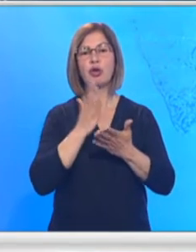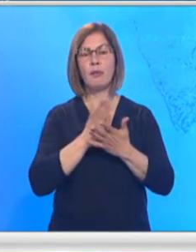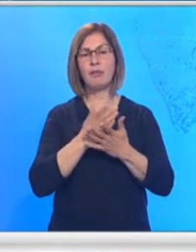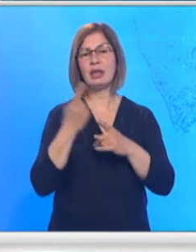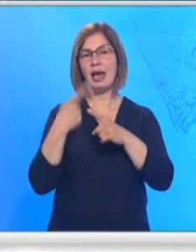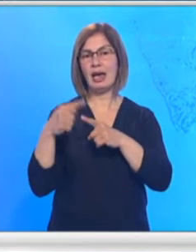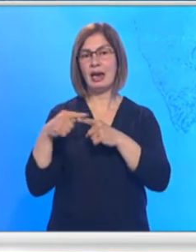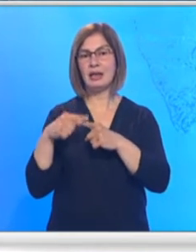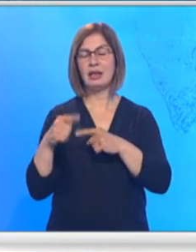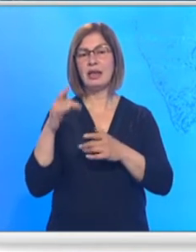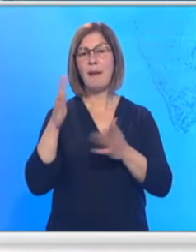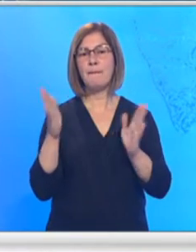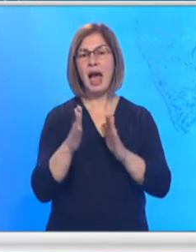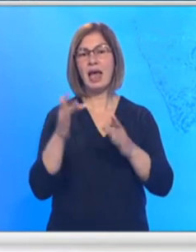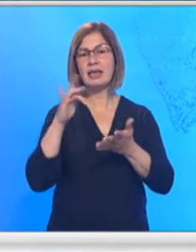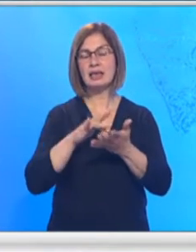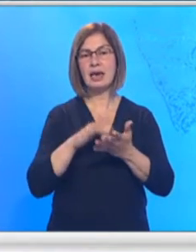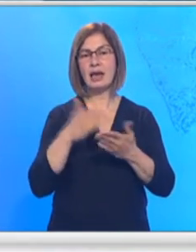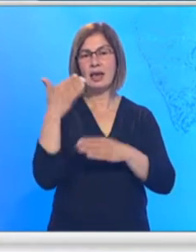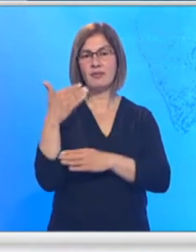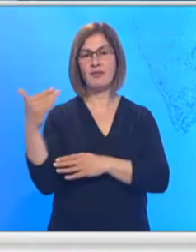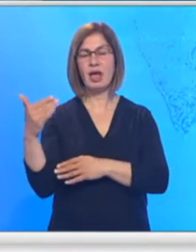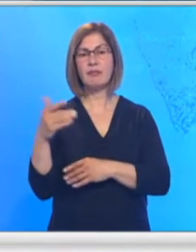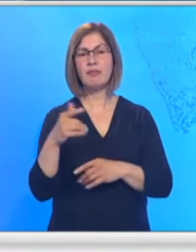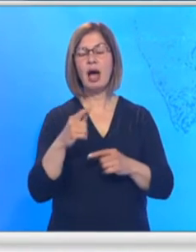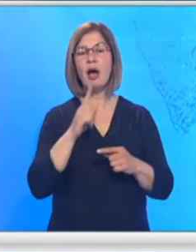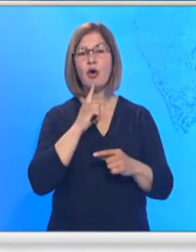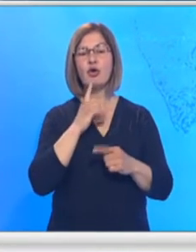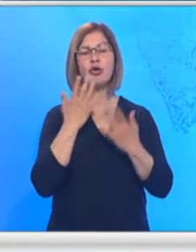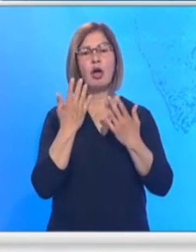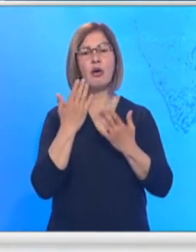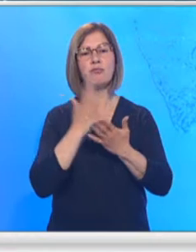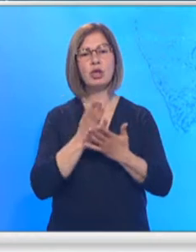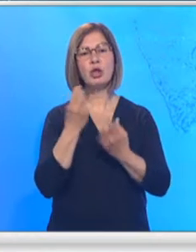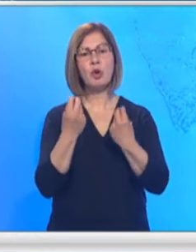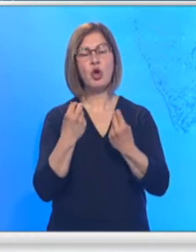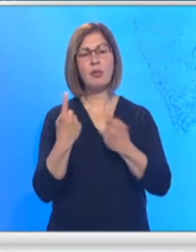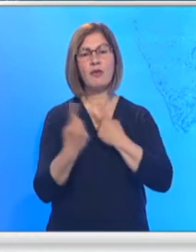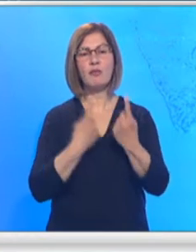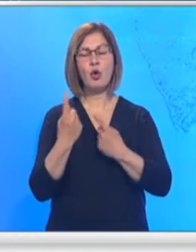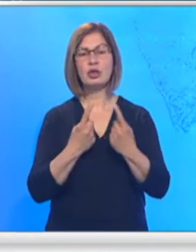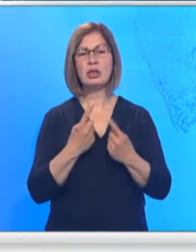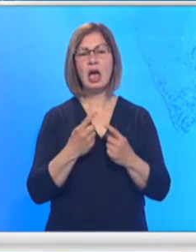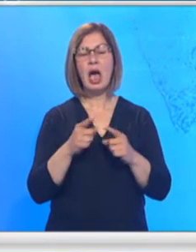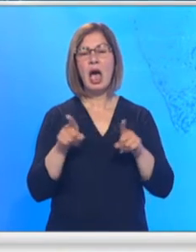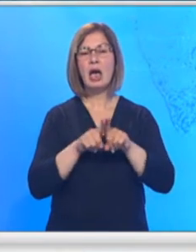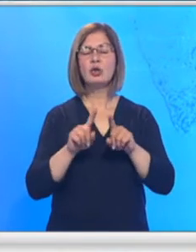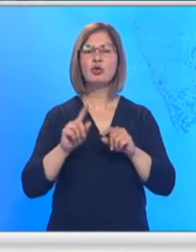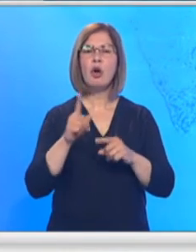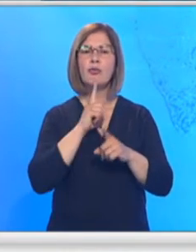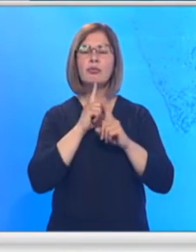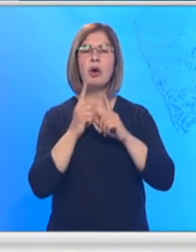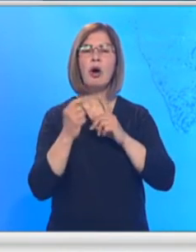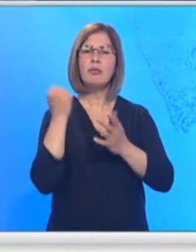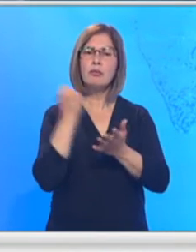poljedozeća, o kojima će, kaže on, govoriti naredni dana, biće to kredit i pod veoma povodnim uslovima. Znači, ovo je biti nisanje prioriteta, kaže on,